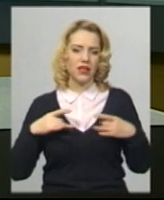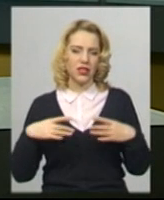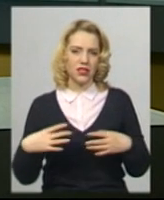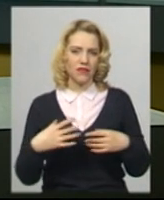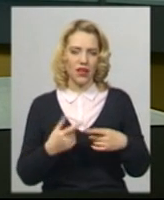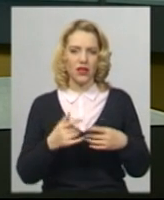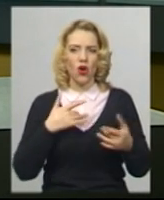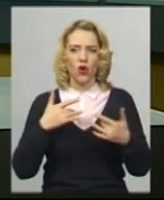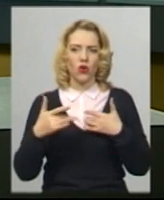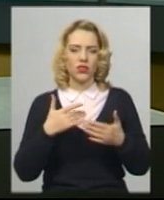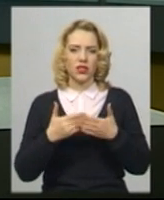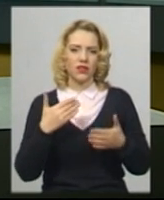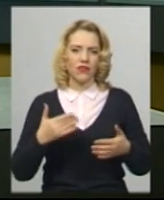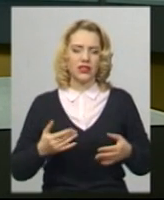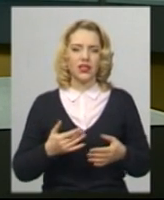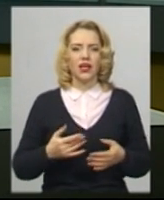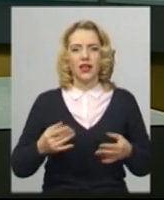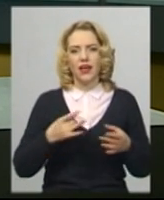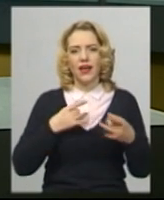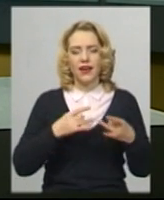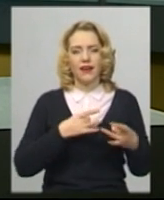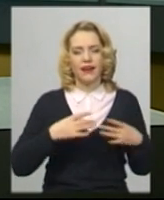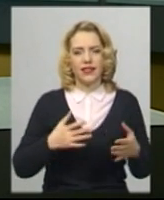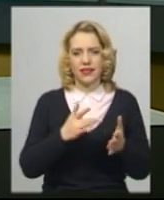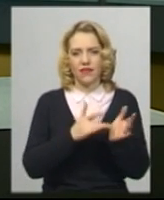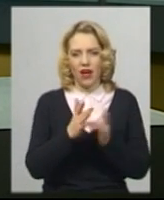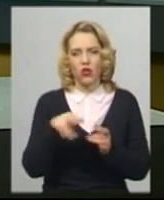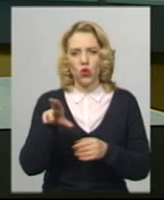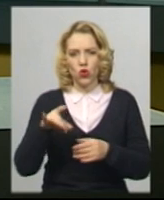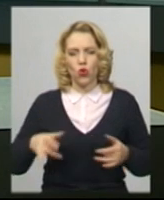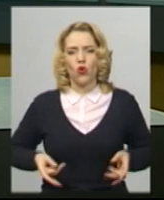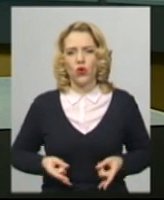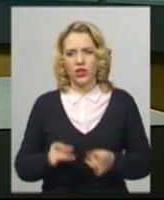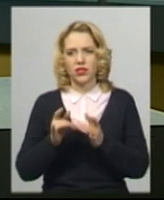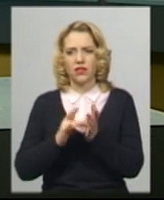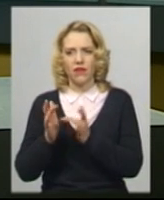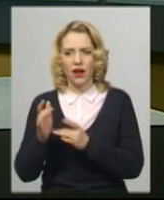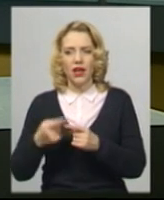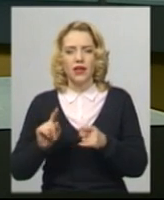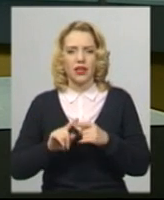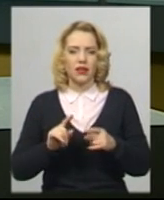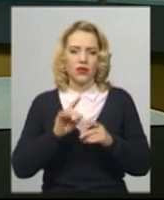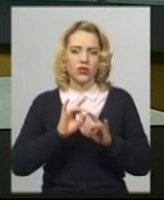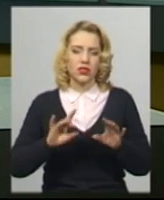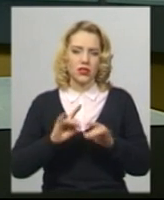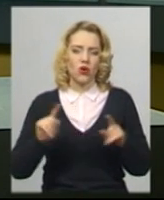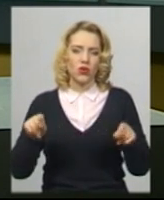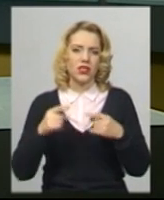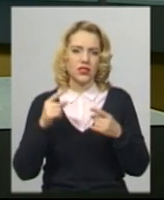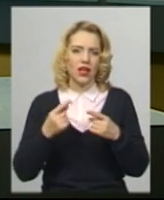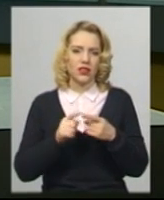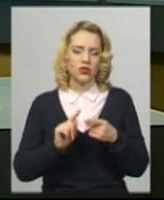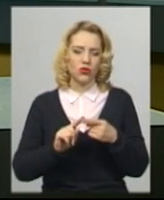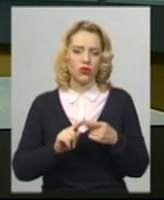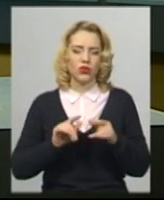до Різдва. На святі зібралось більше тисячі хмельничан. Про це розповіла одна з організаторів дійства Юлія Мусієнко. На святі